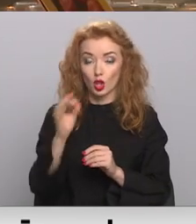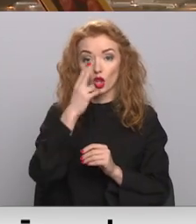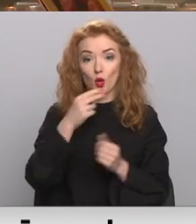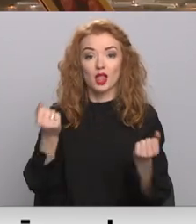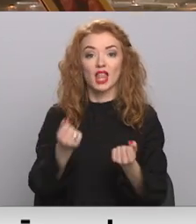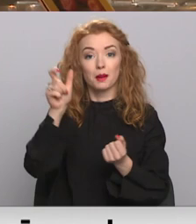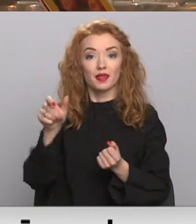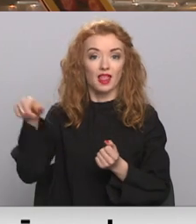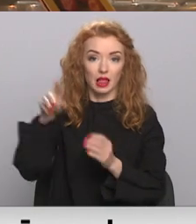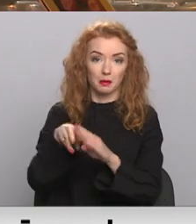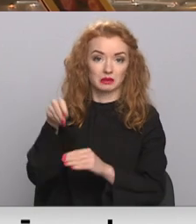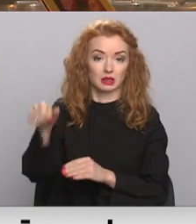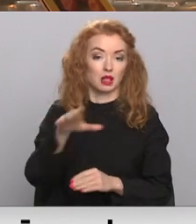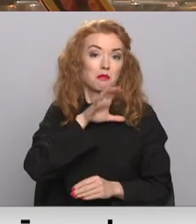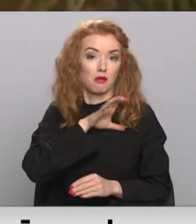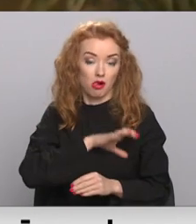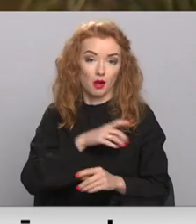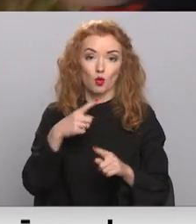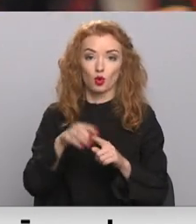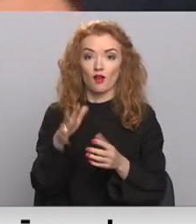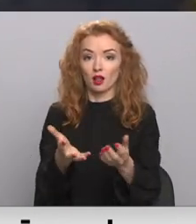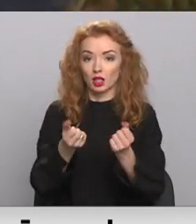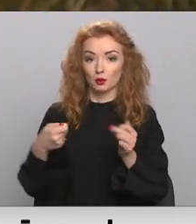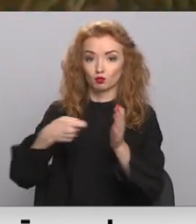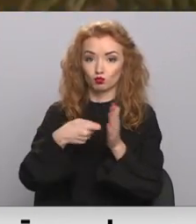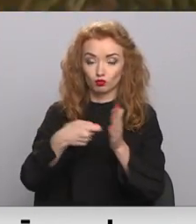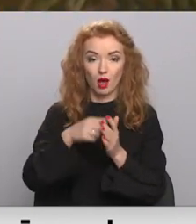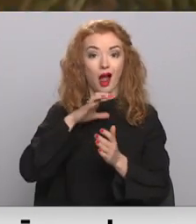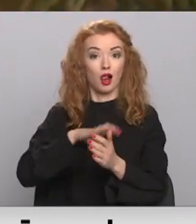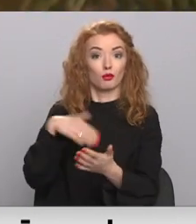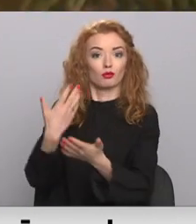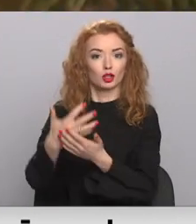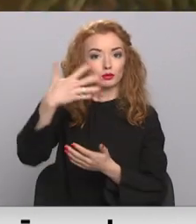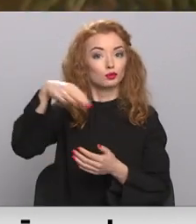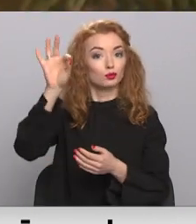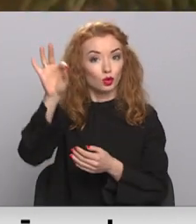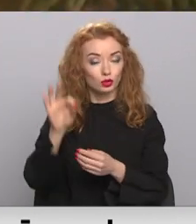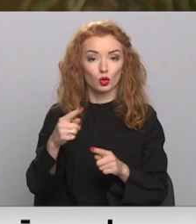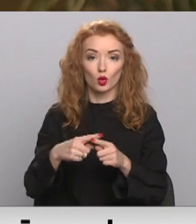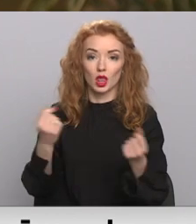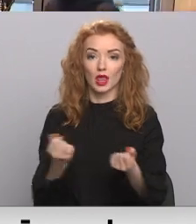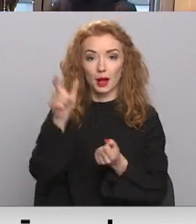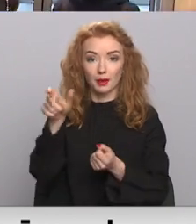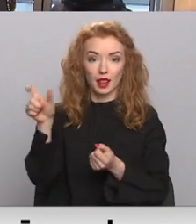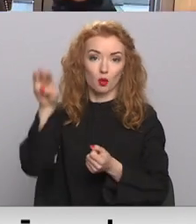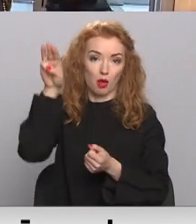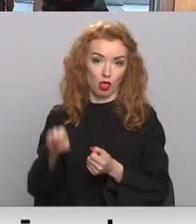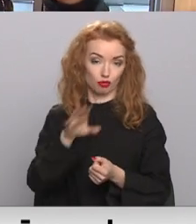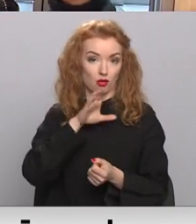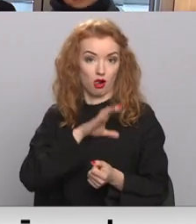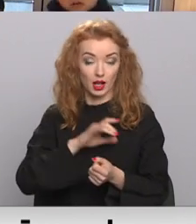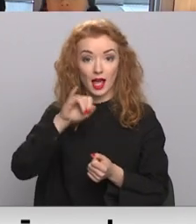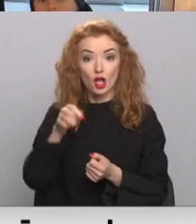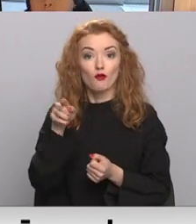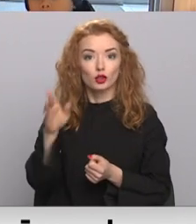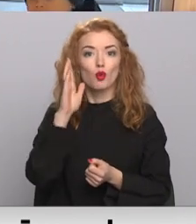izmaksātajām algām. Uzņēmumi varēs saņemt subsidijas alga izmaksai 50 procentu apmērā un darbinieka mēneša algas, ja darbinieks būs